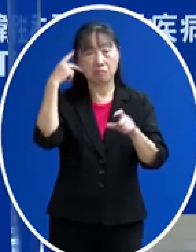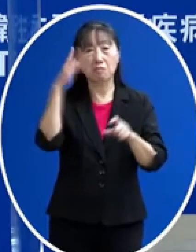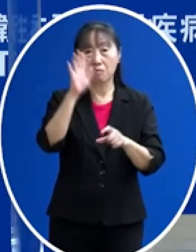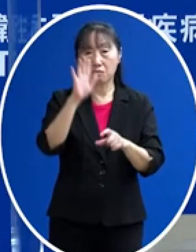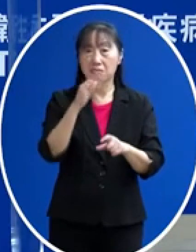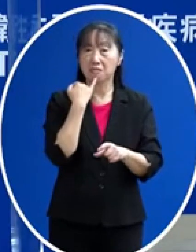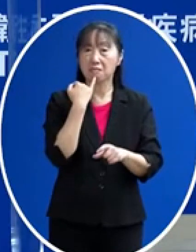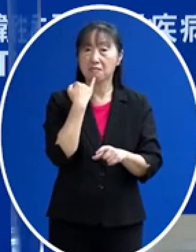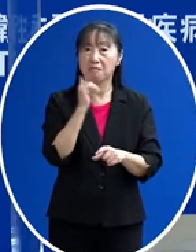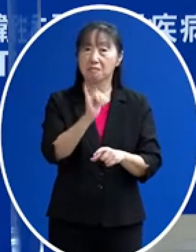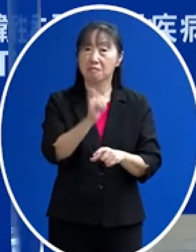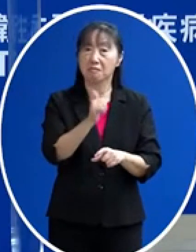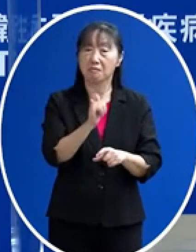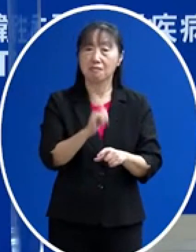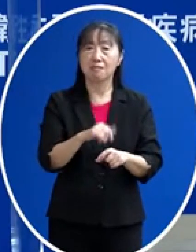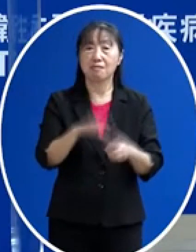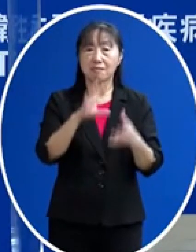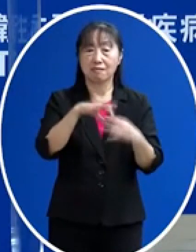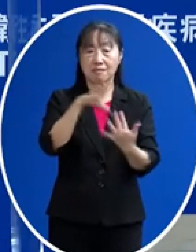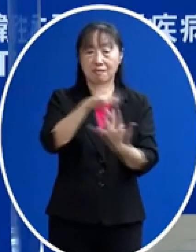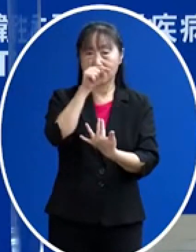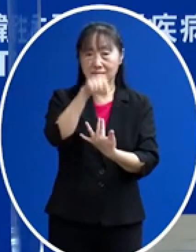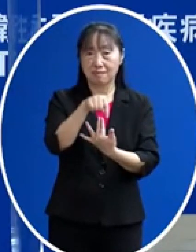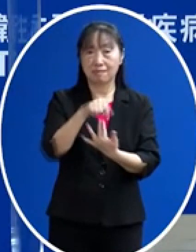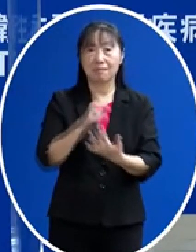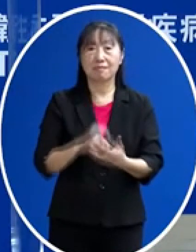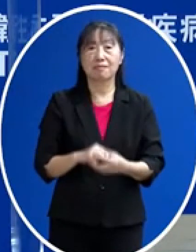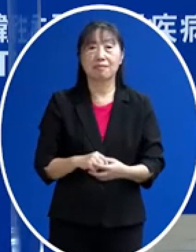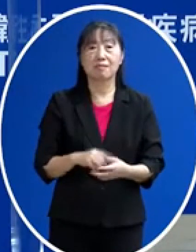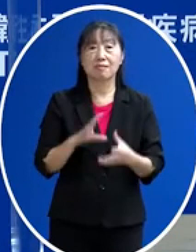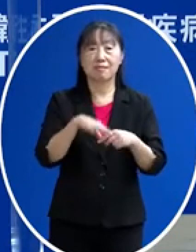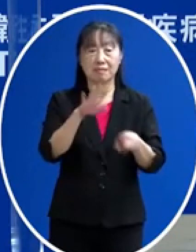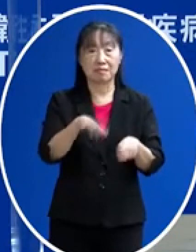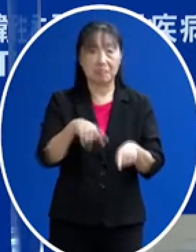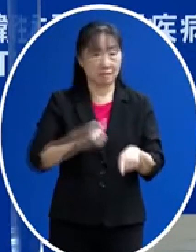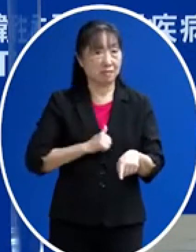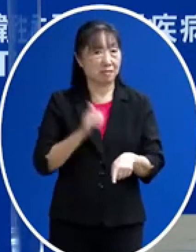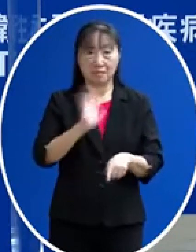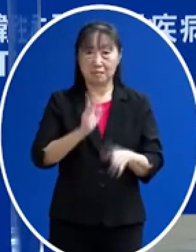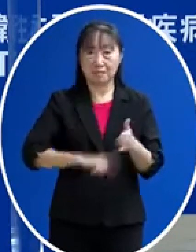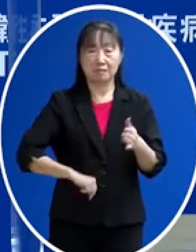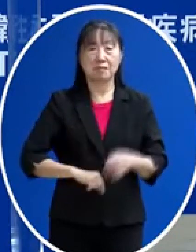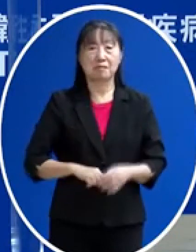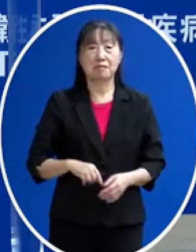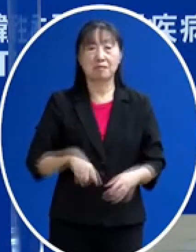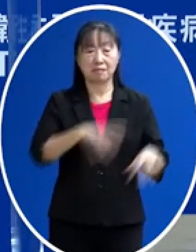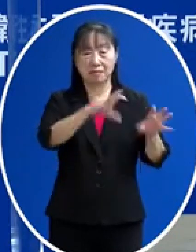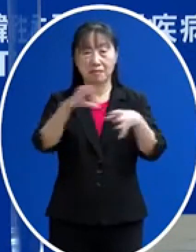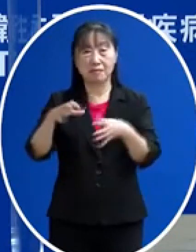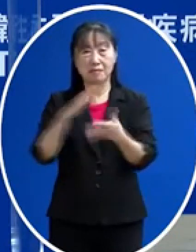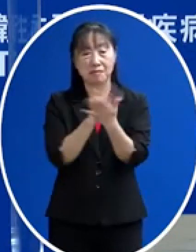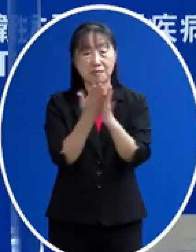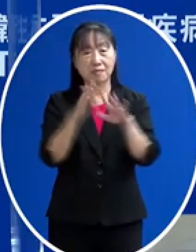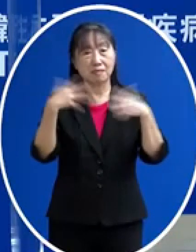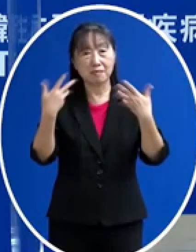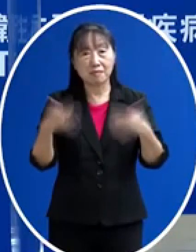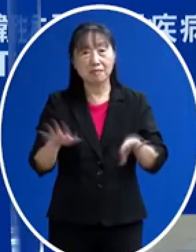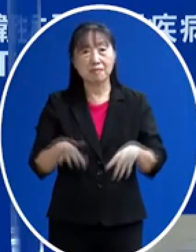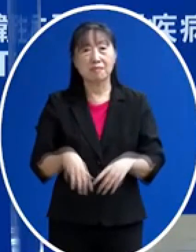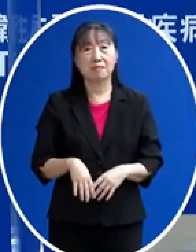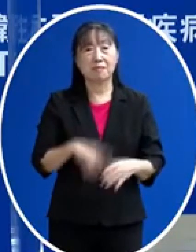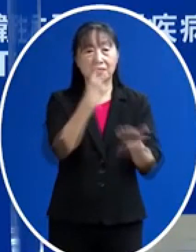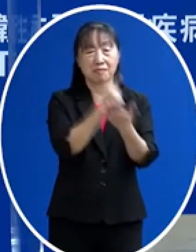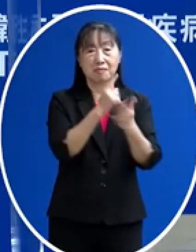苗那在一個階段 第一個在現在目前來講 那這非常不容易畢竟是就像各國都有